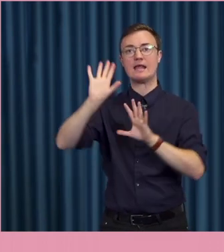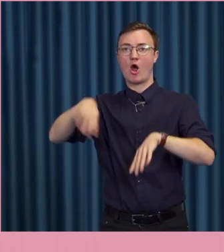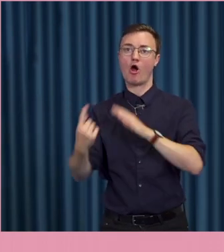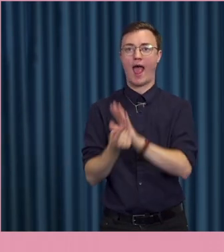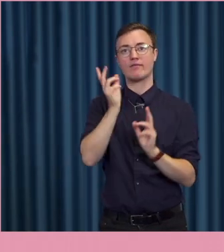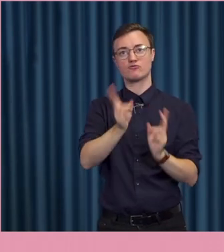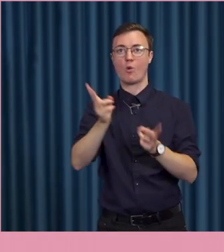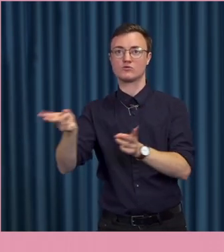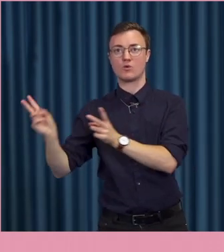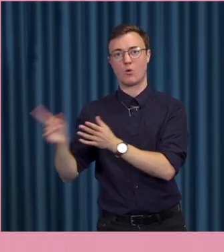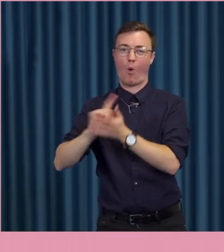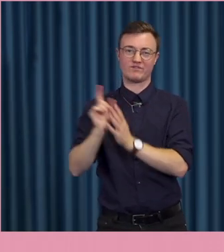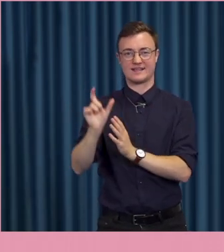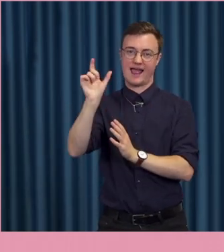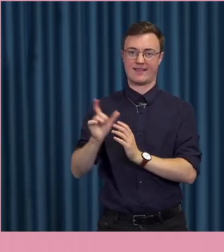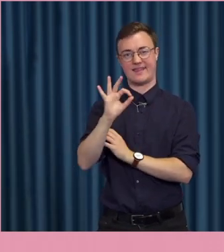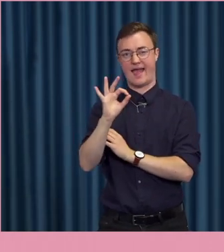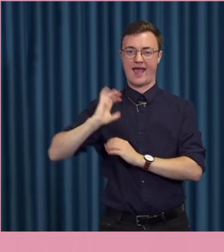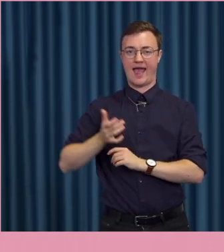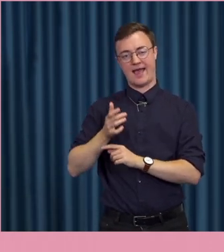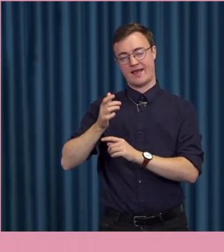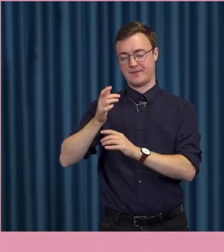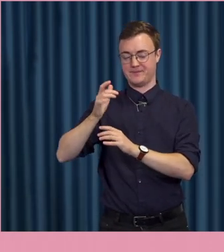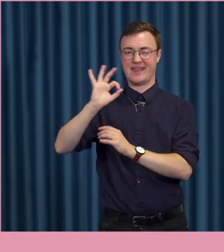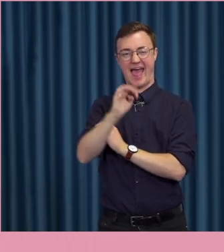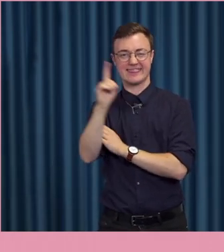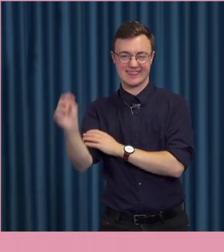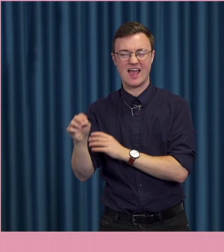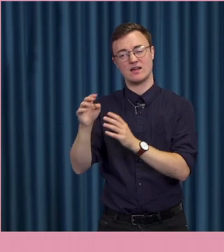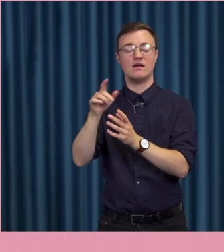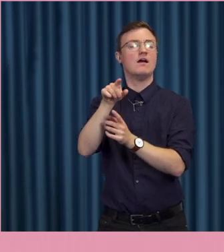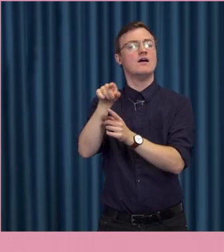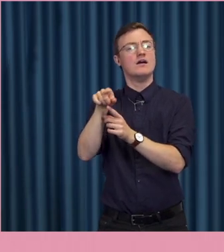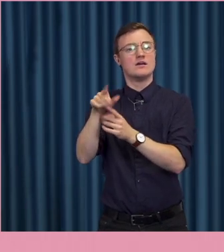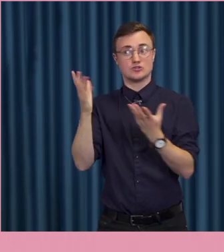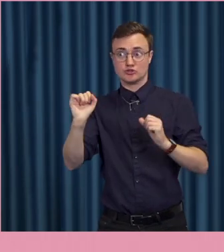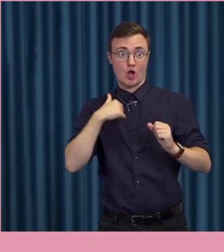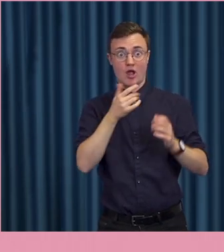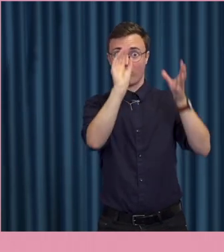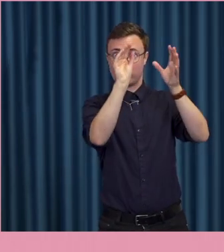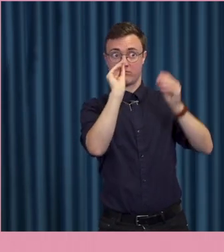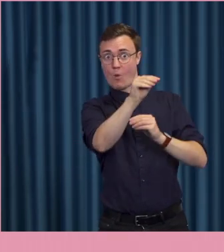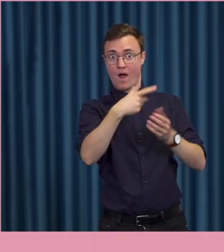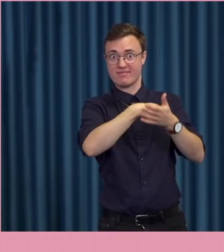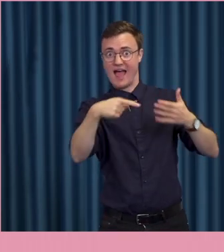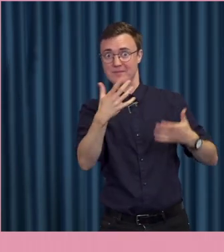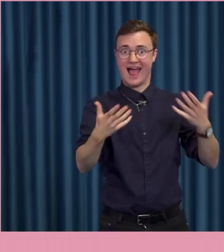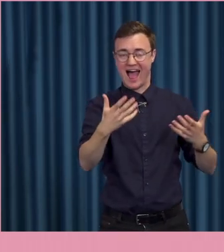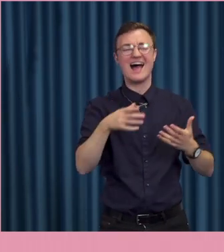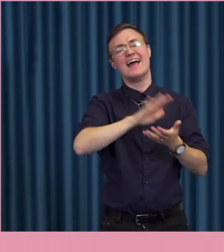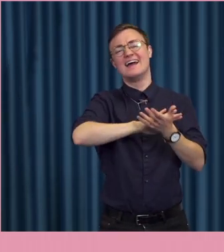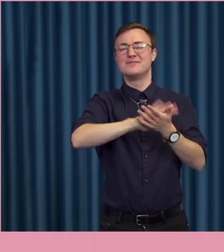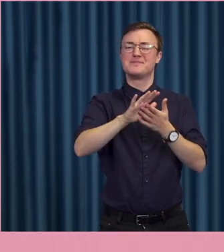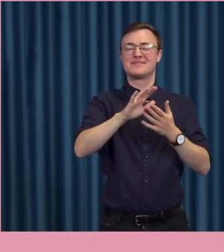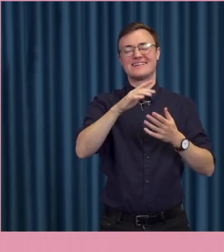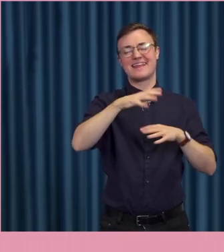eller kanske honom, men oftast henne för någonting. Så visst kan det ha en avskräckande effekt. Men jag tycker inte det bara... Nu hamnar vi ju omedelbart i en strafffilosofisk